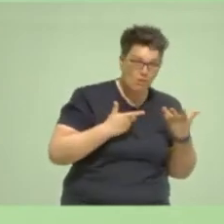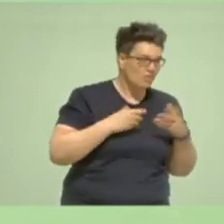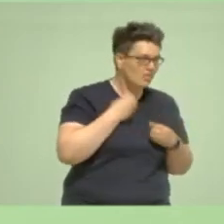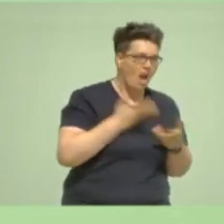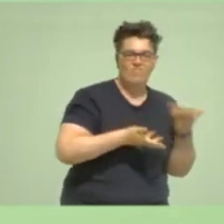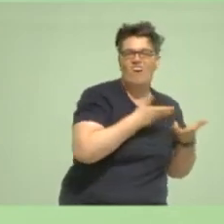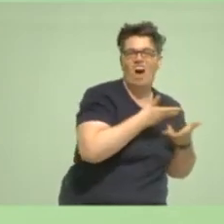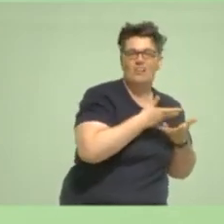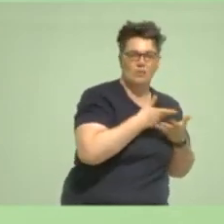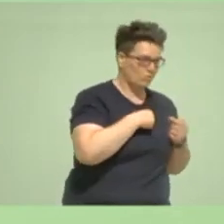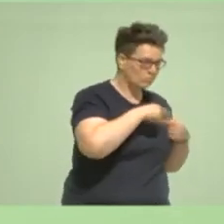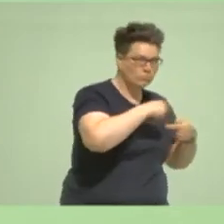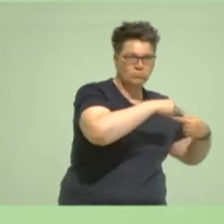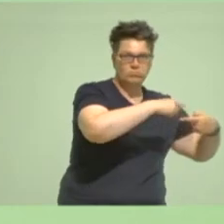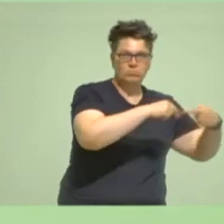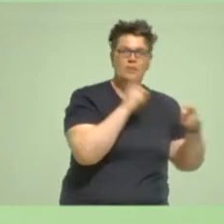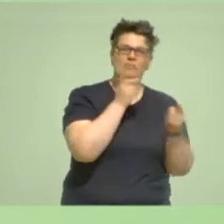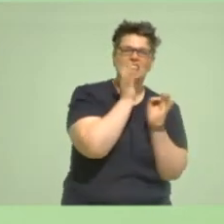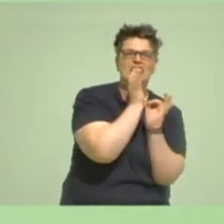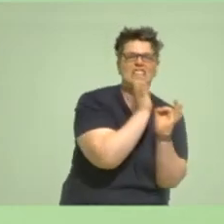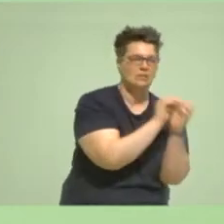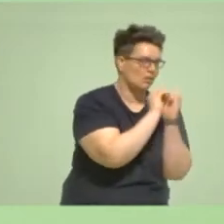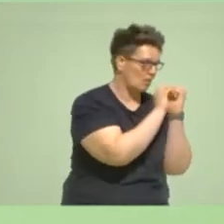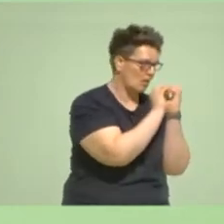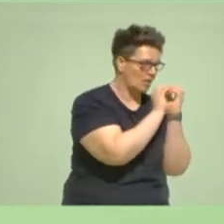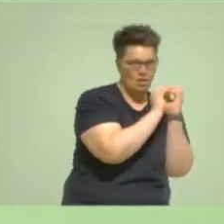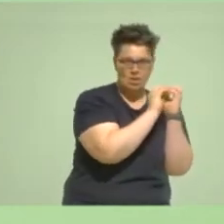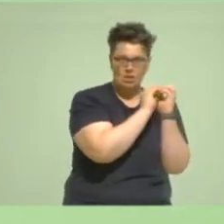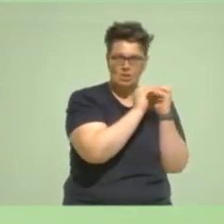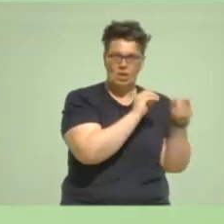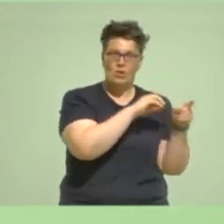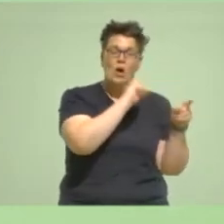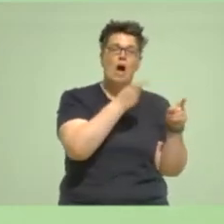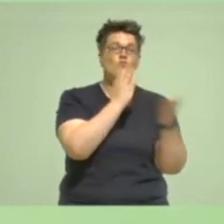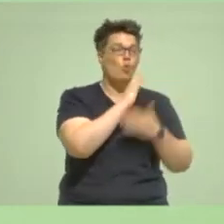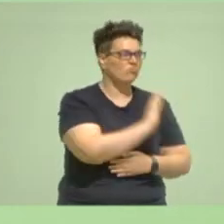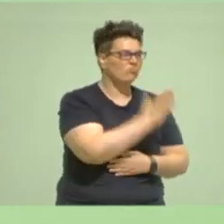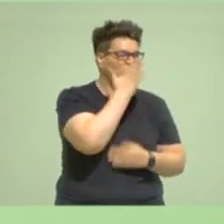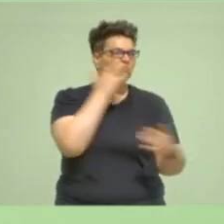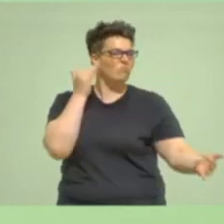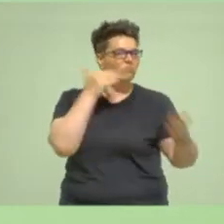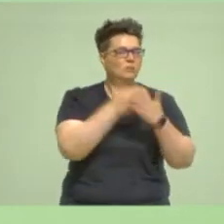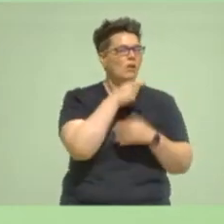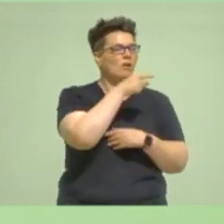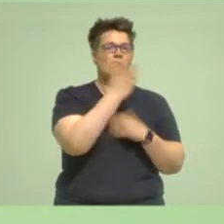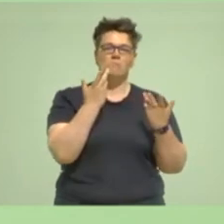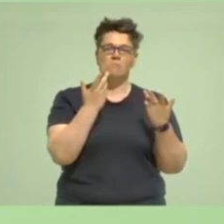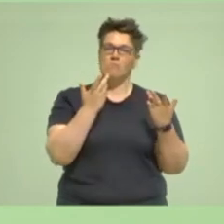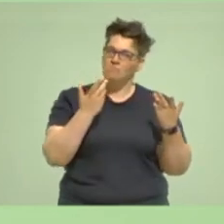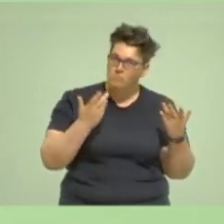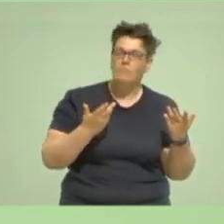und dass wir da sehr, sehr, sehr im Detail miteinander gerungen haben. Und dass wir da auch festgestellt haben, dass es natürlich